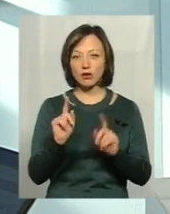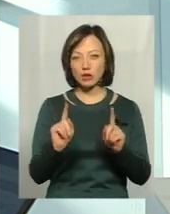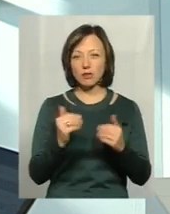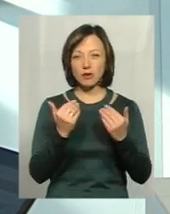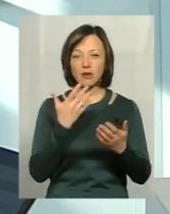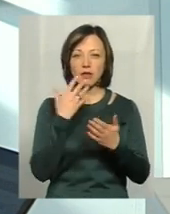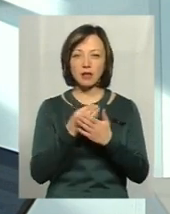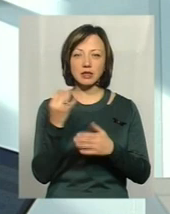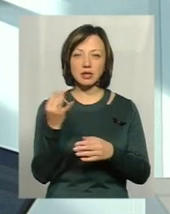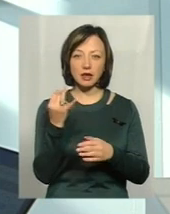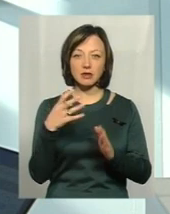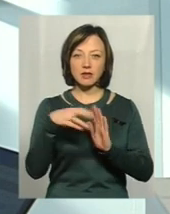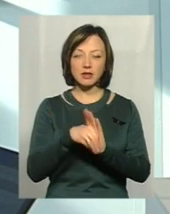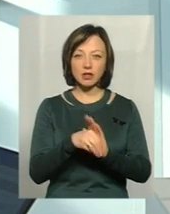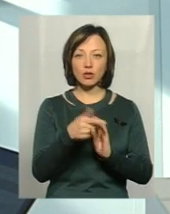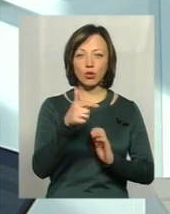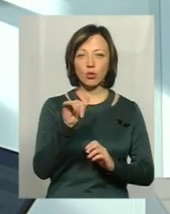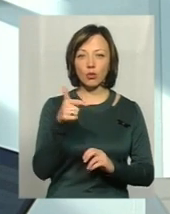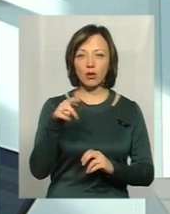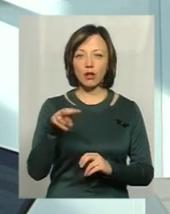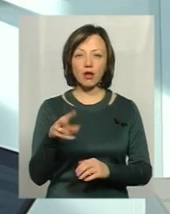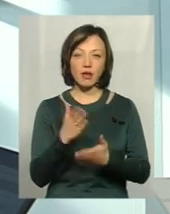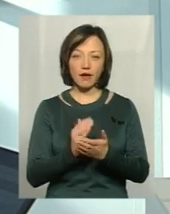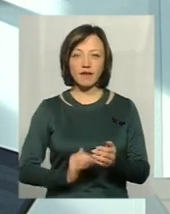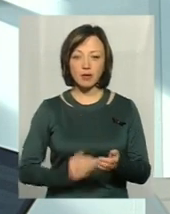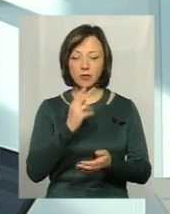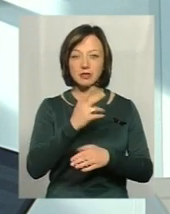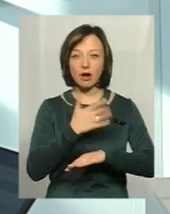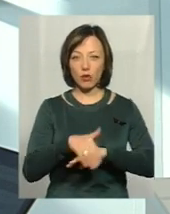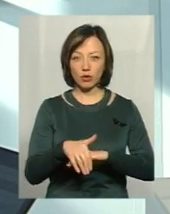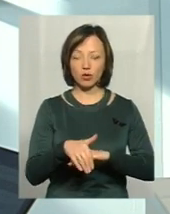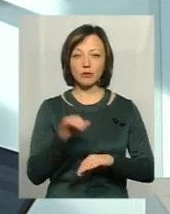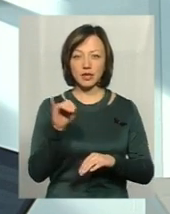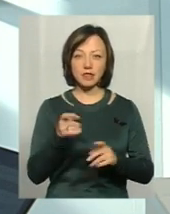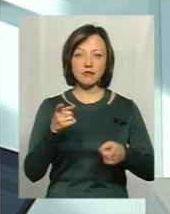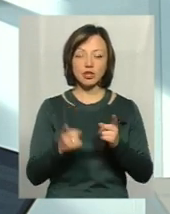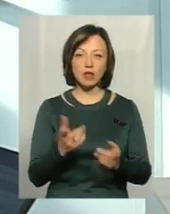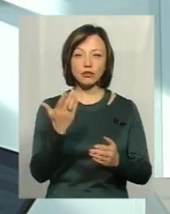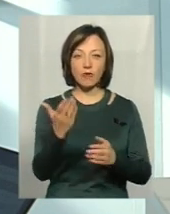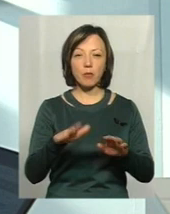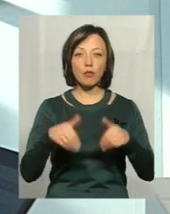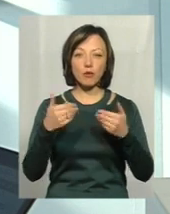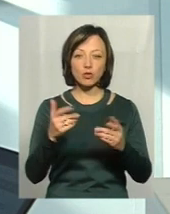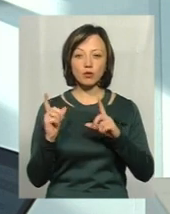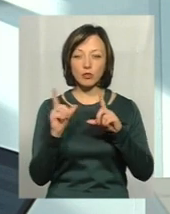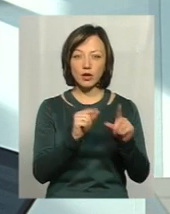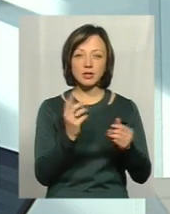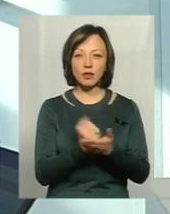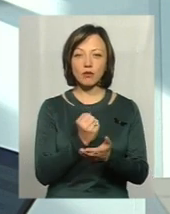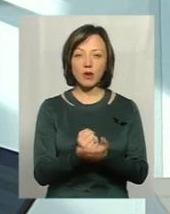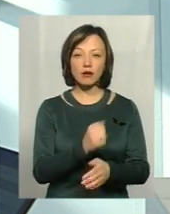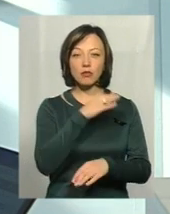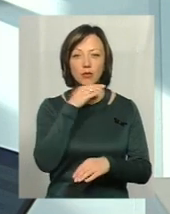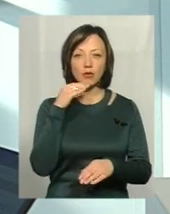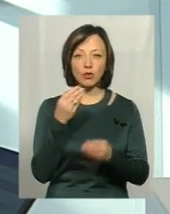власного інтересу введіть в Гуглі, чи є взагалі існує така фірма за кордоном. Ну і, звичайно, якщо вам пропонують поїхати заробляти купу